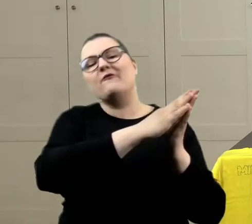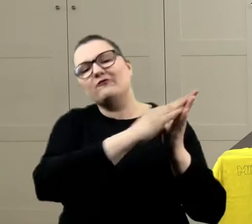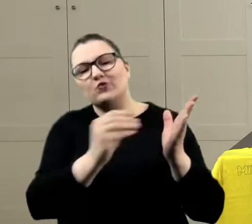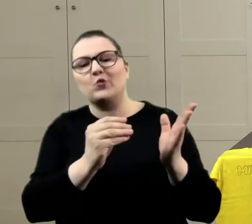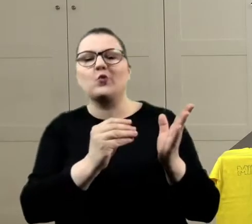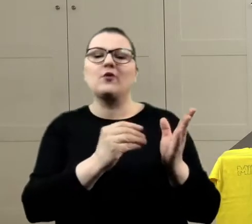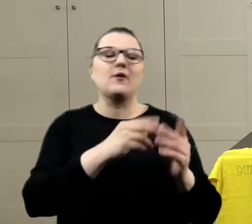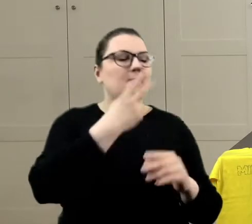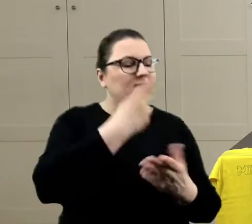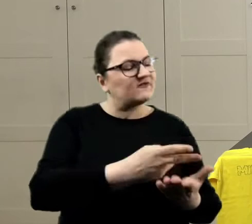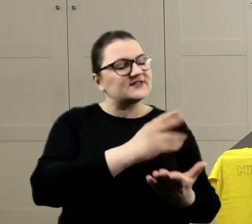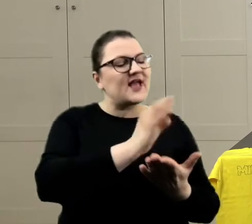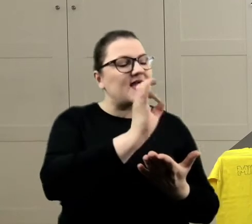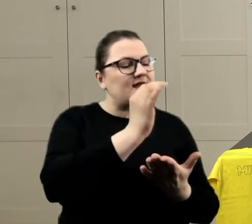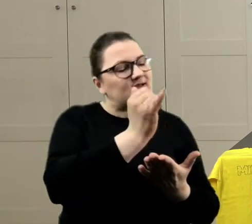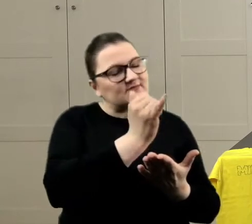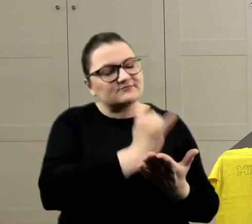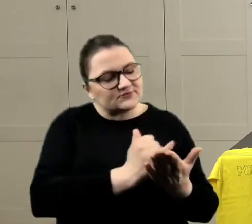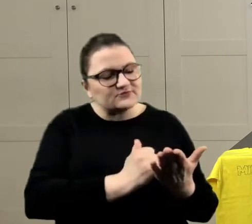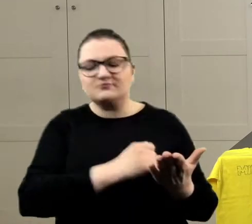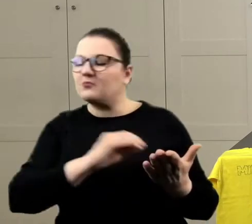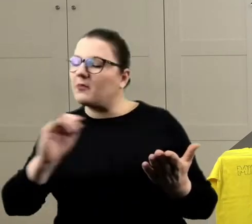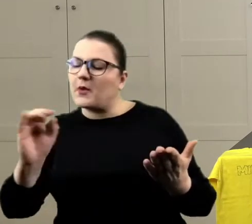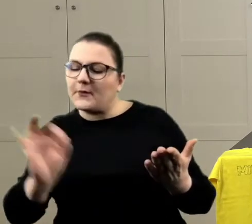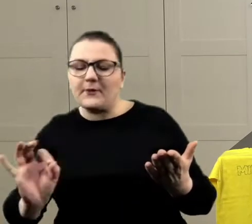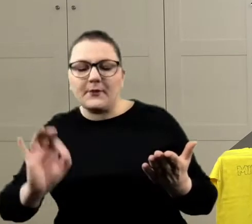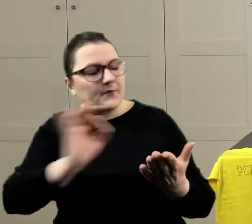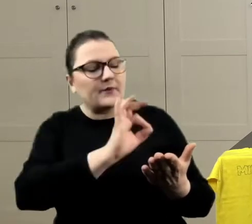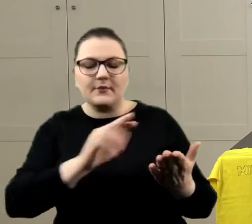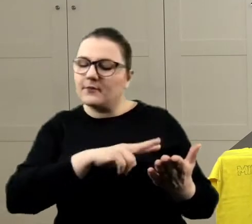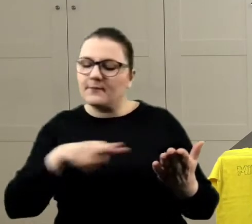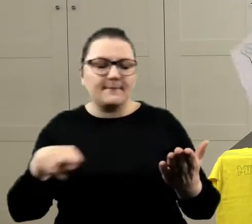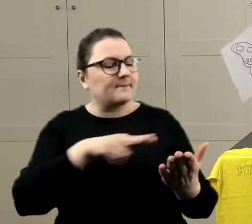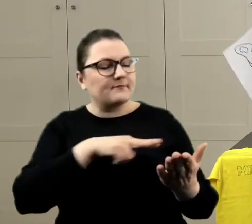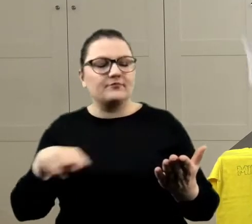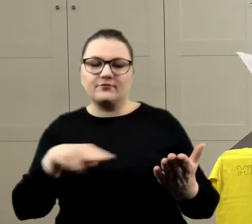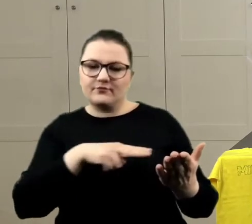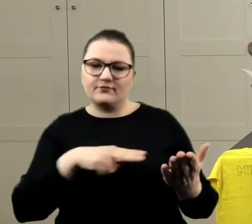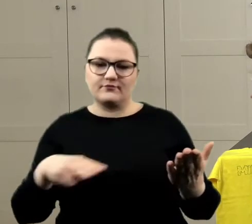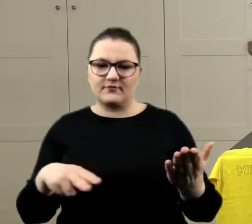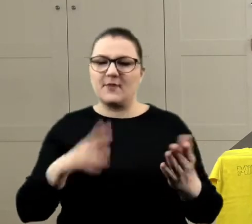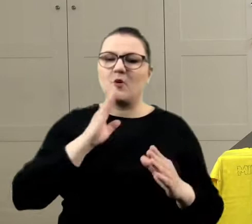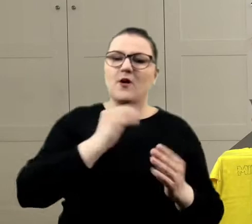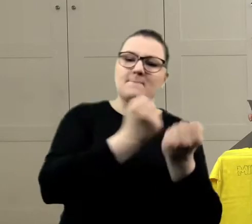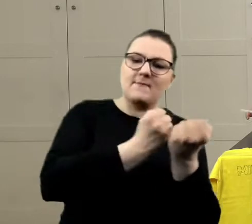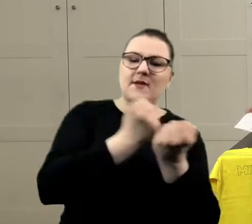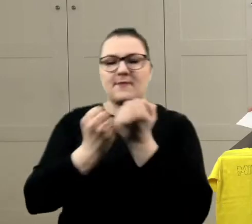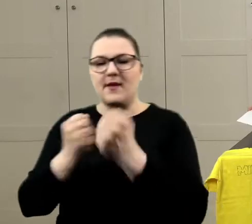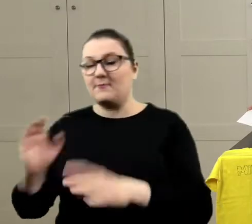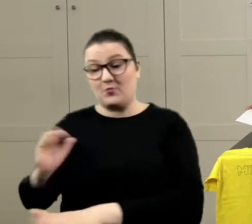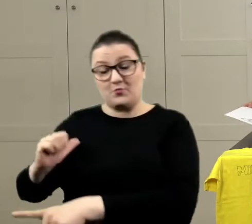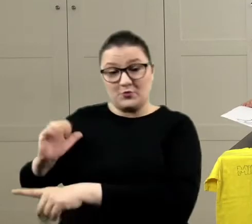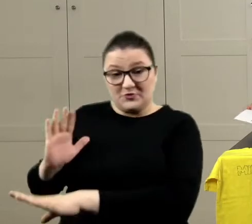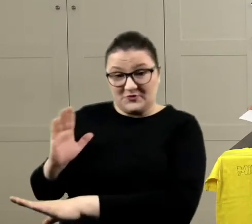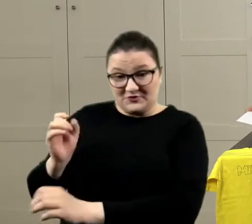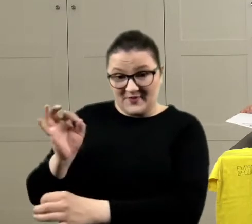patrzyli na rysunek i próbowali tutaj przerysować. tak samo jak na kartkę, to tak samo... Ale poczekaj, poczekaj, bo skończę jeszcze